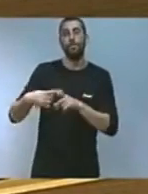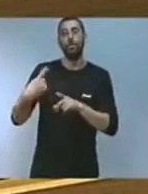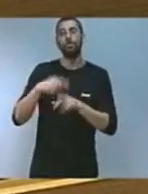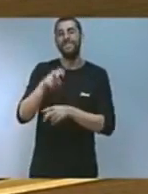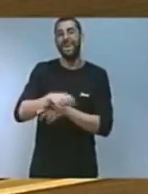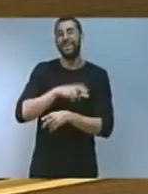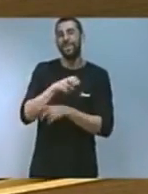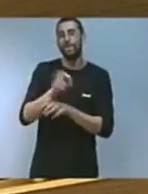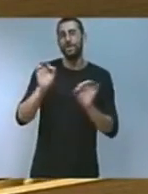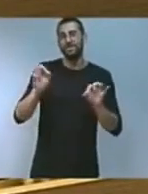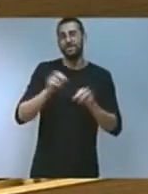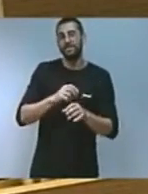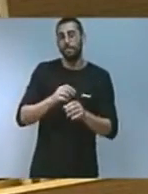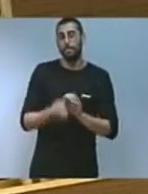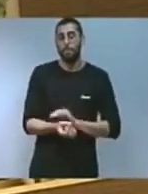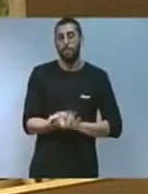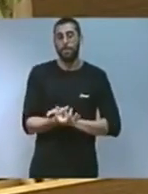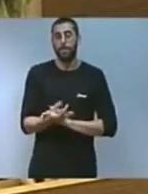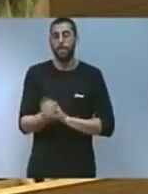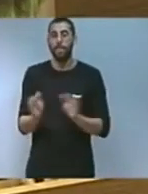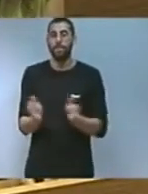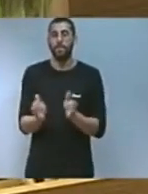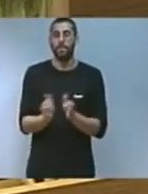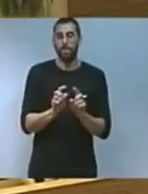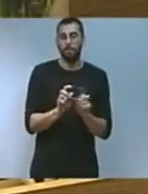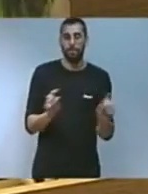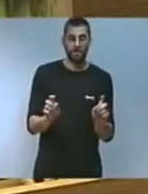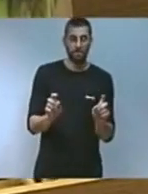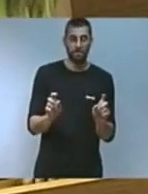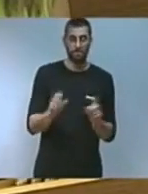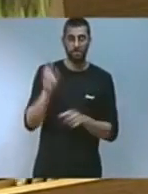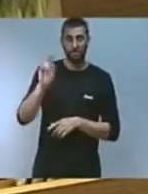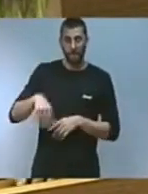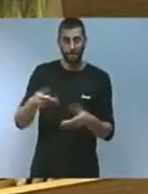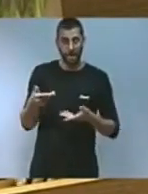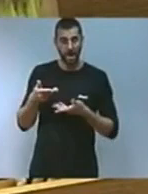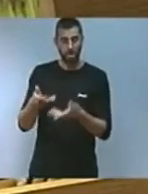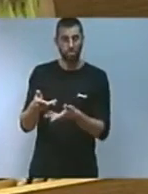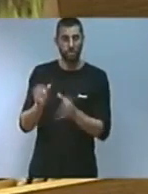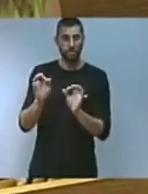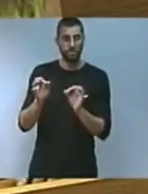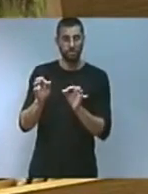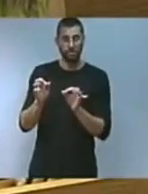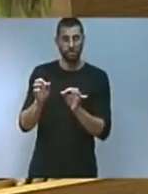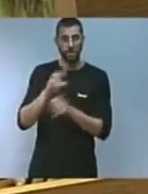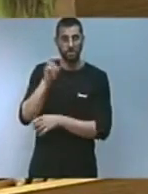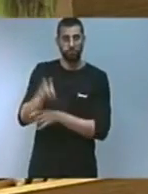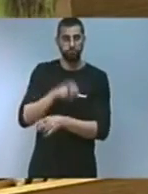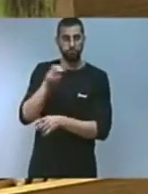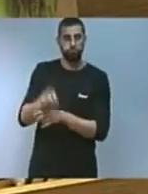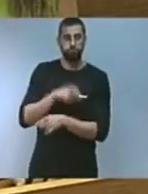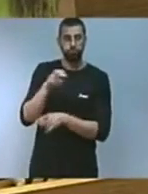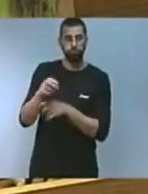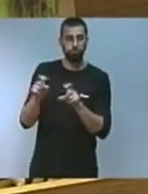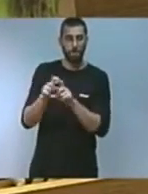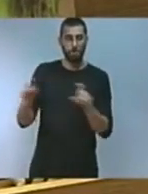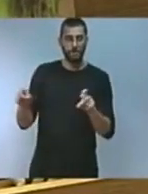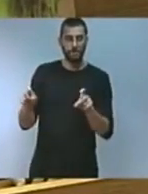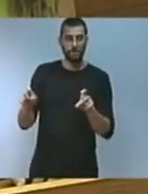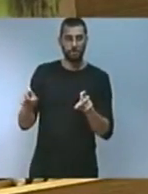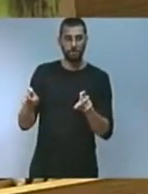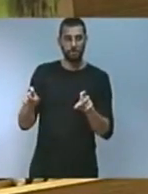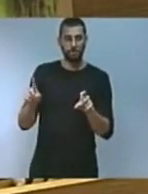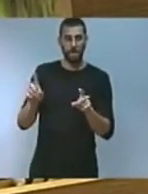generats per xicotets i mitjanes empreses també ajudes a la inversió en explotacions agràries i comptarem amb un aliat